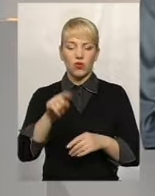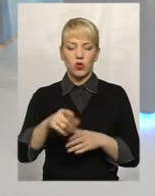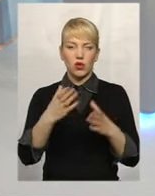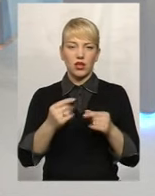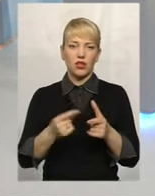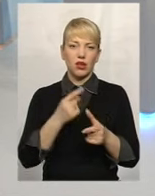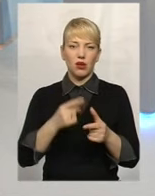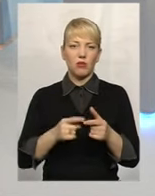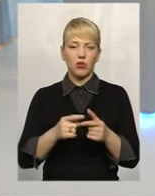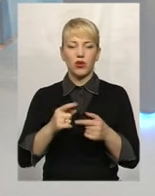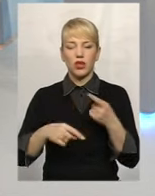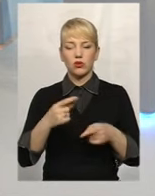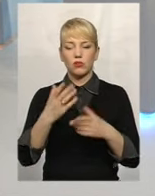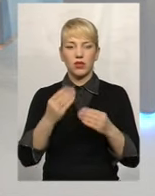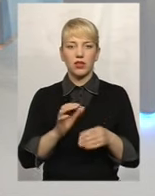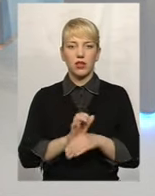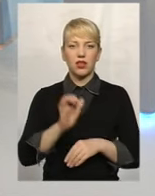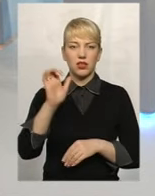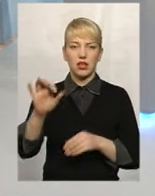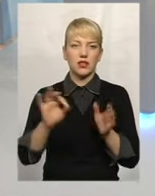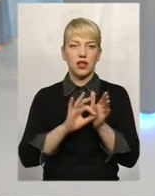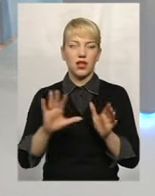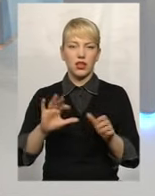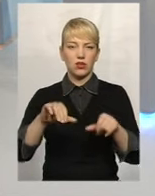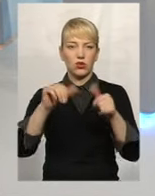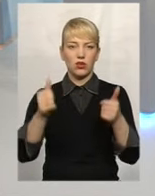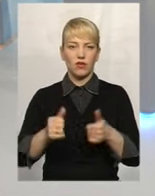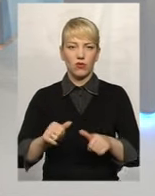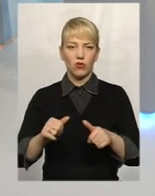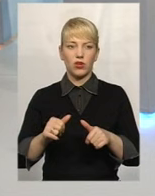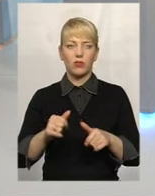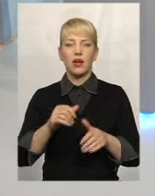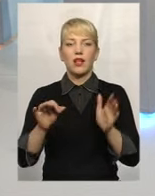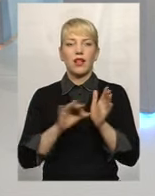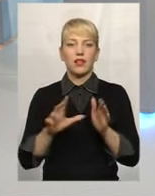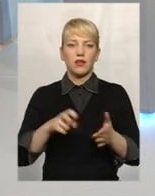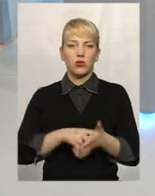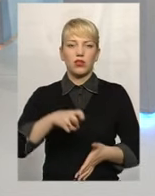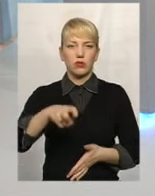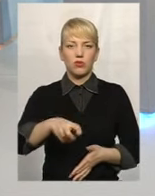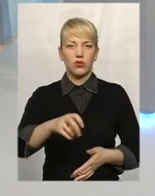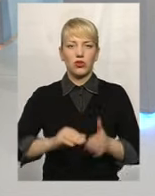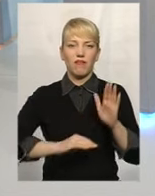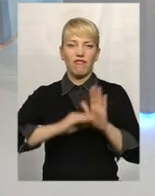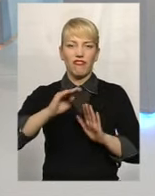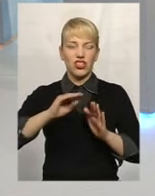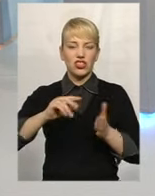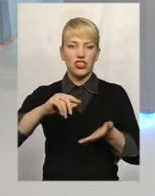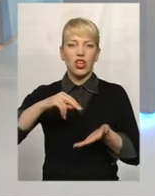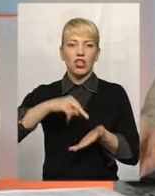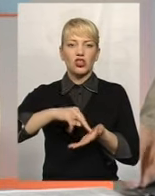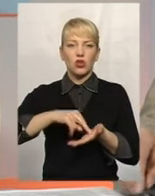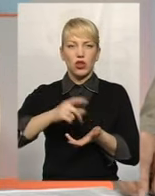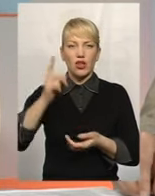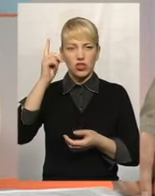надсилається електронним способом у електронною почтою вищестоящий орган. Надається згода